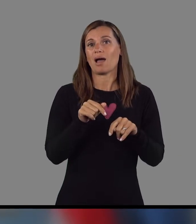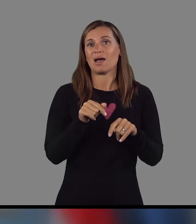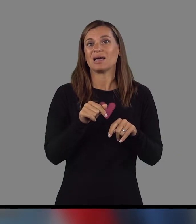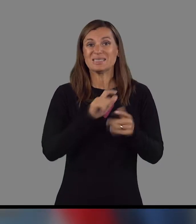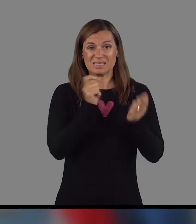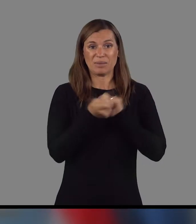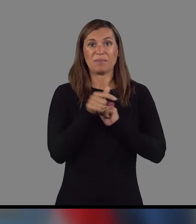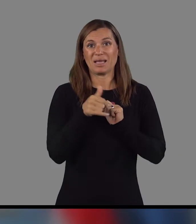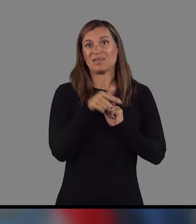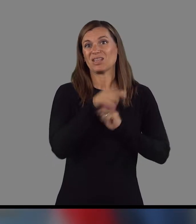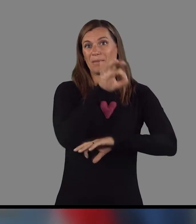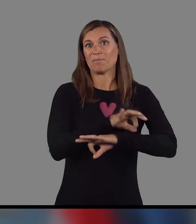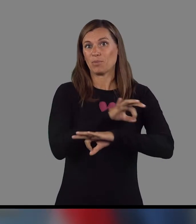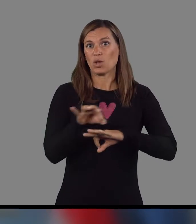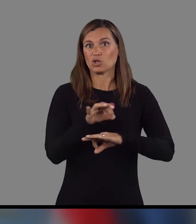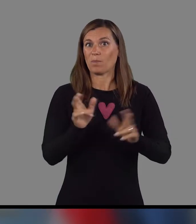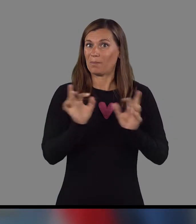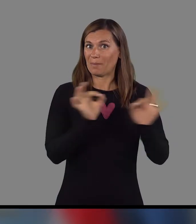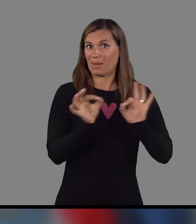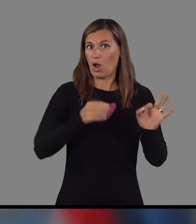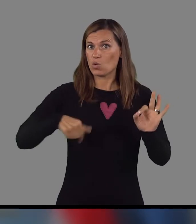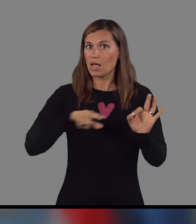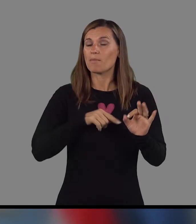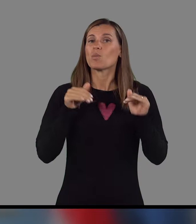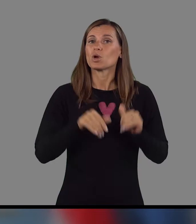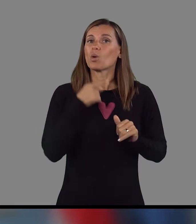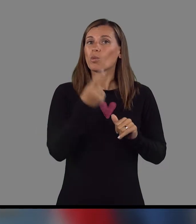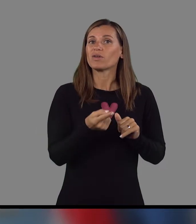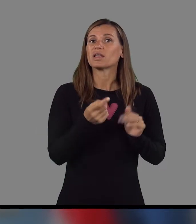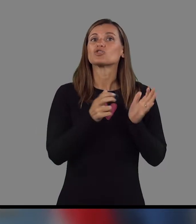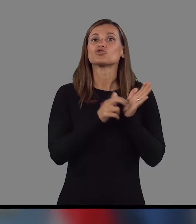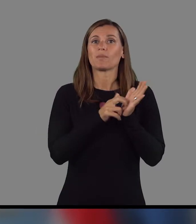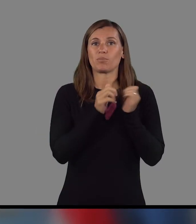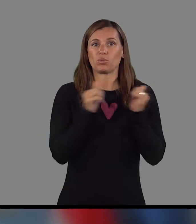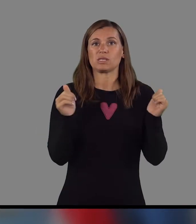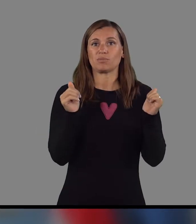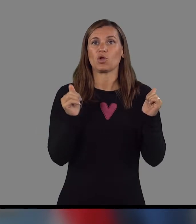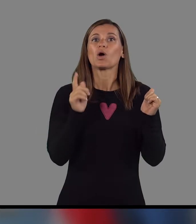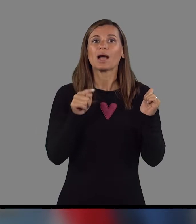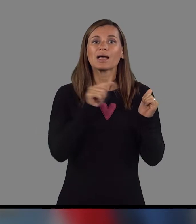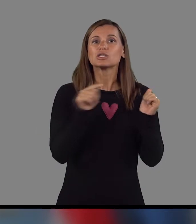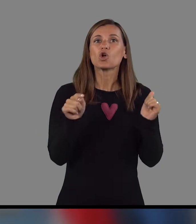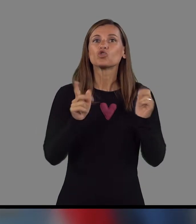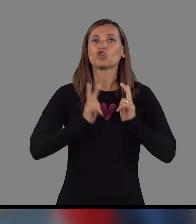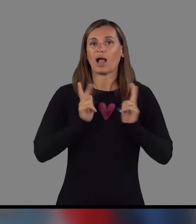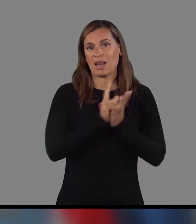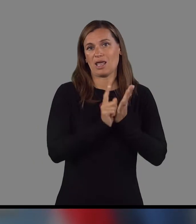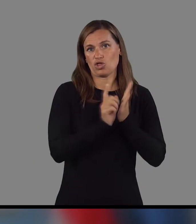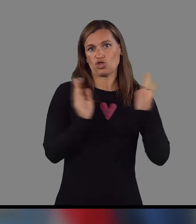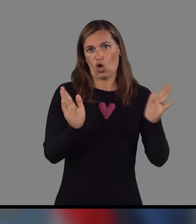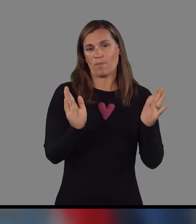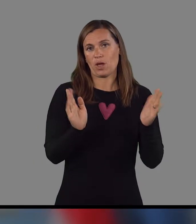ki jih v tem pilotnem projektu pripravljamo, povedati predvsem, kaj so čakalne dobe,